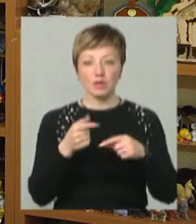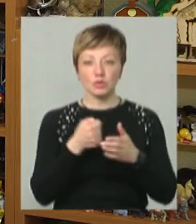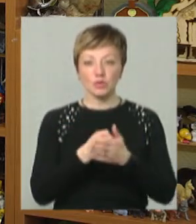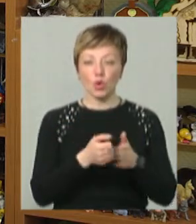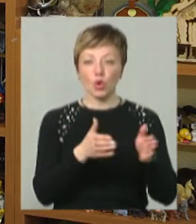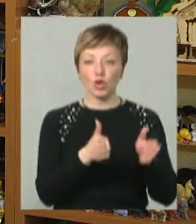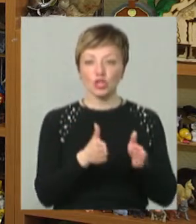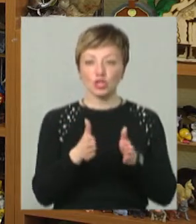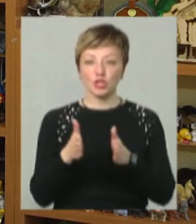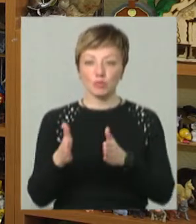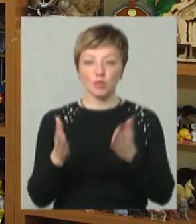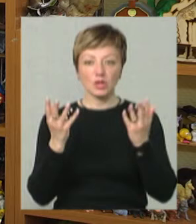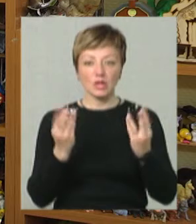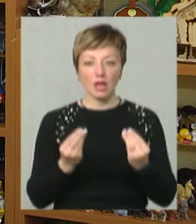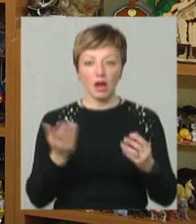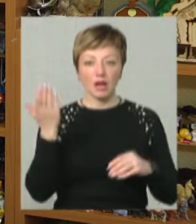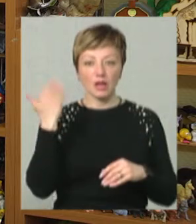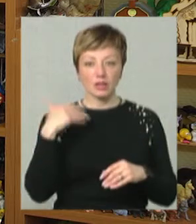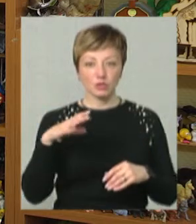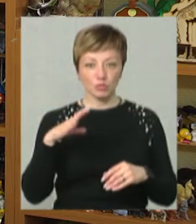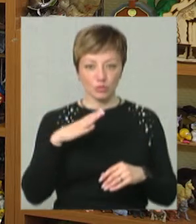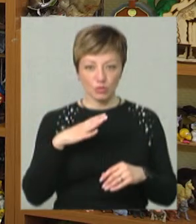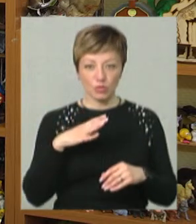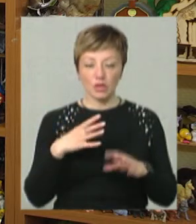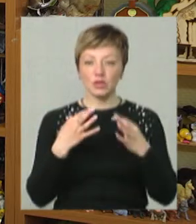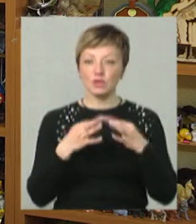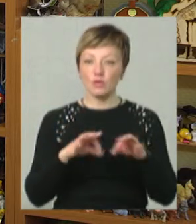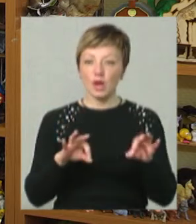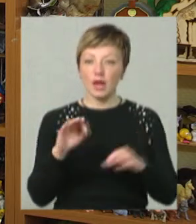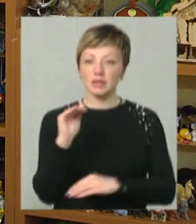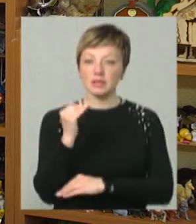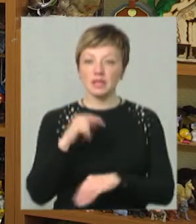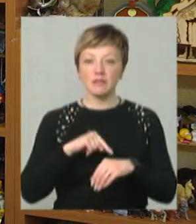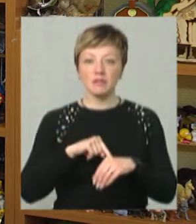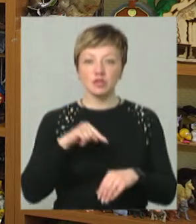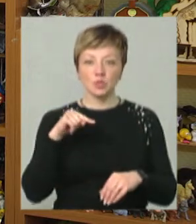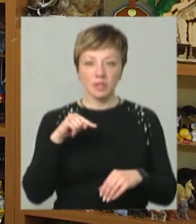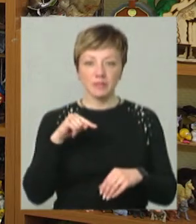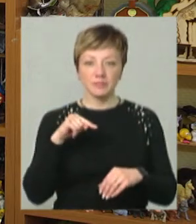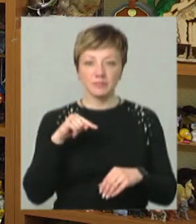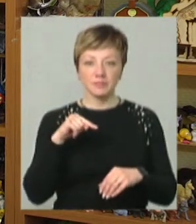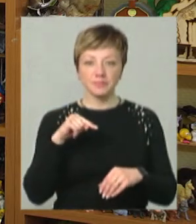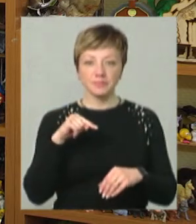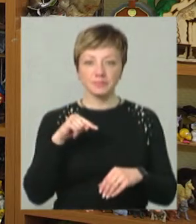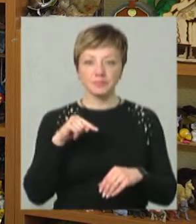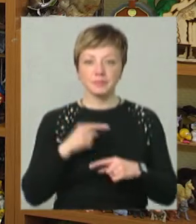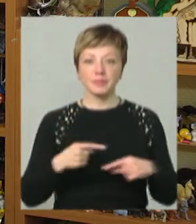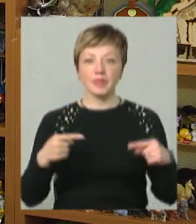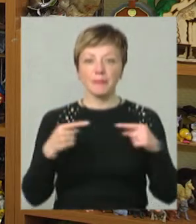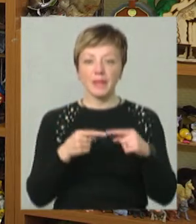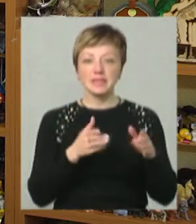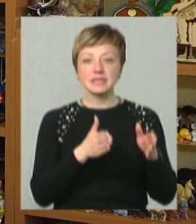того режиму дня, який був раніше, який дозволяє дитині відчути певну